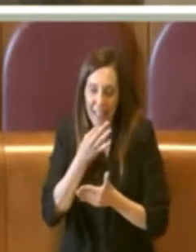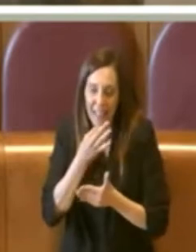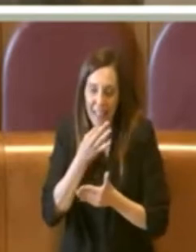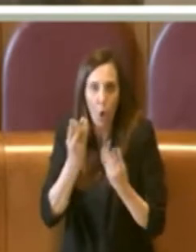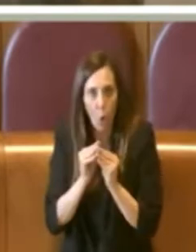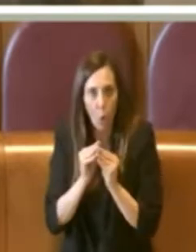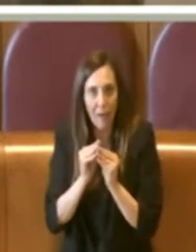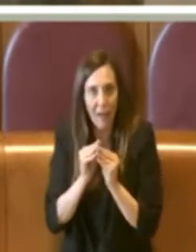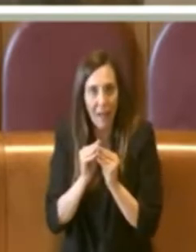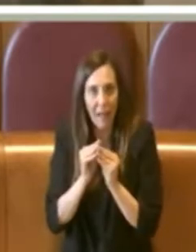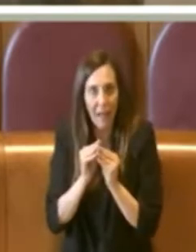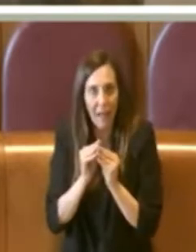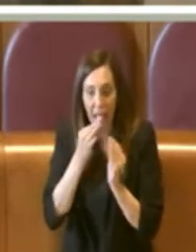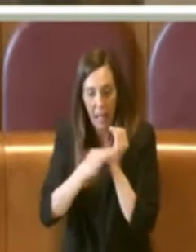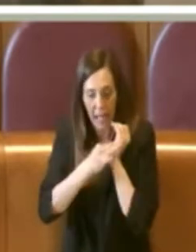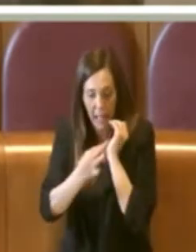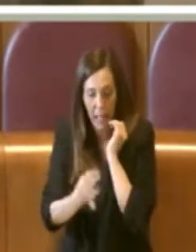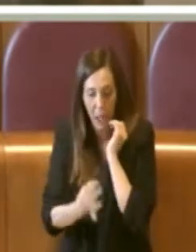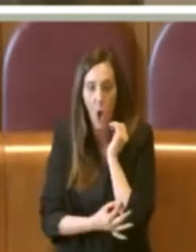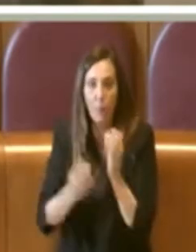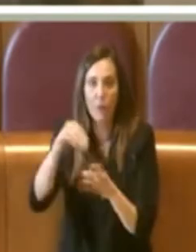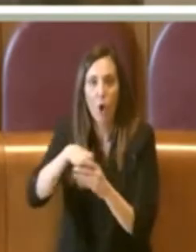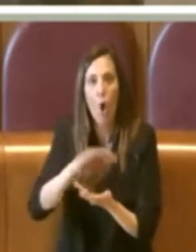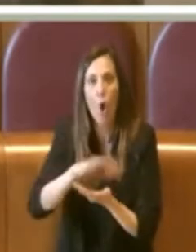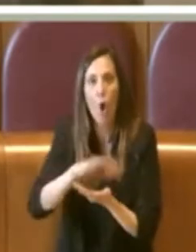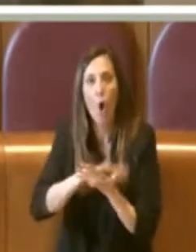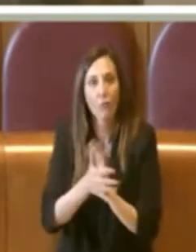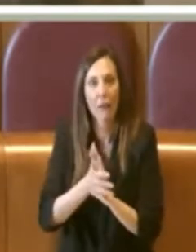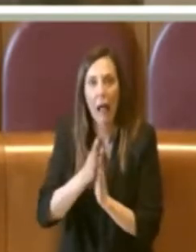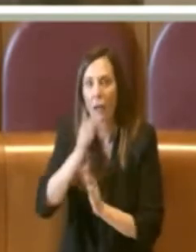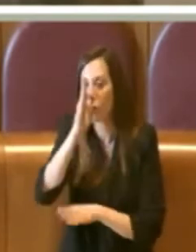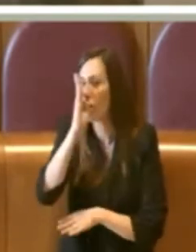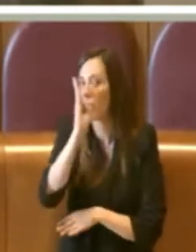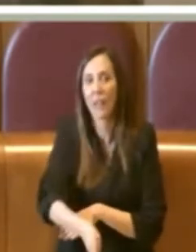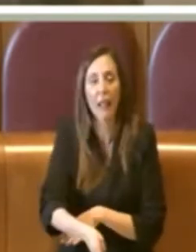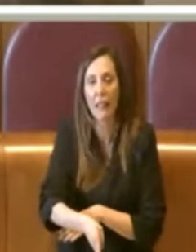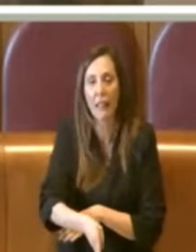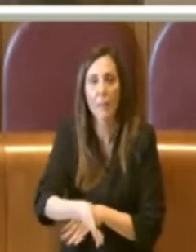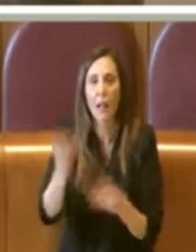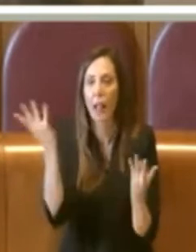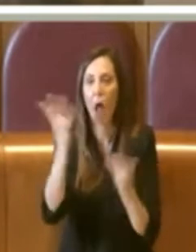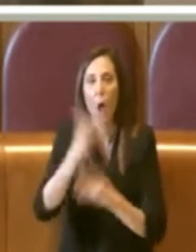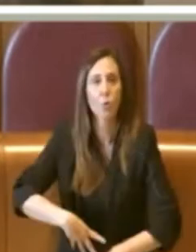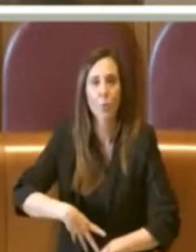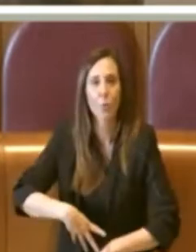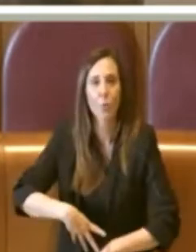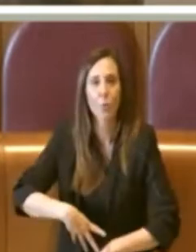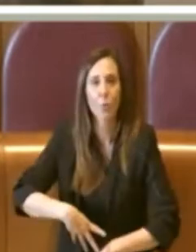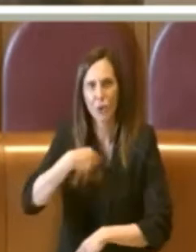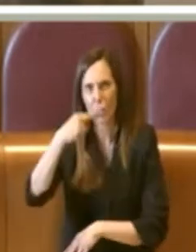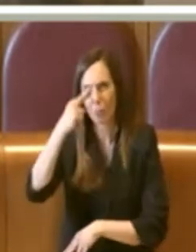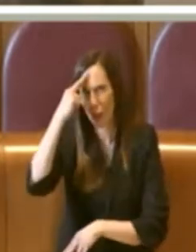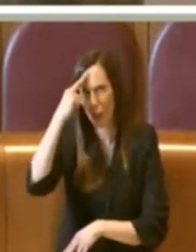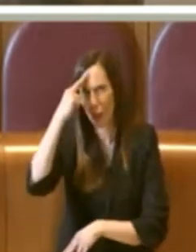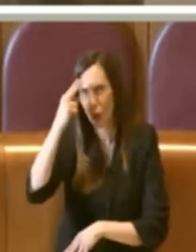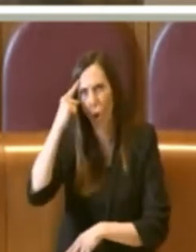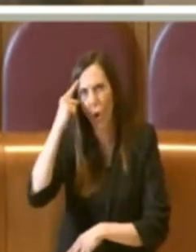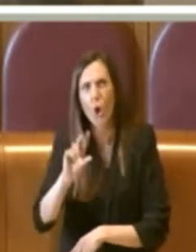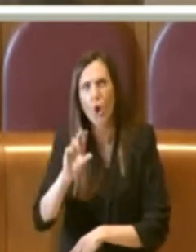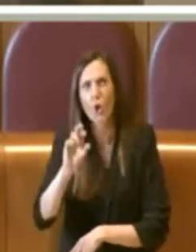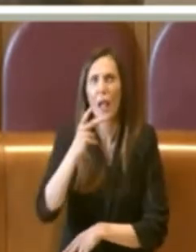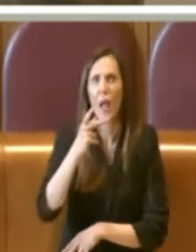corrispondimento chilometrico, che adesso anche qui, vado a memoria, non ricordo, sono 15-20 euro al chilometro,